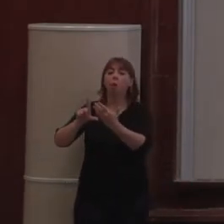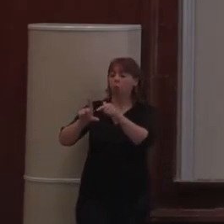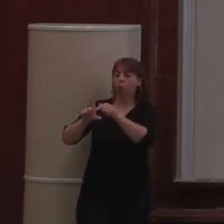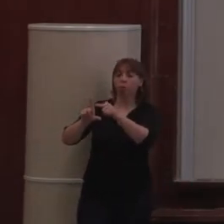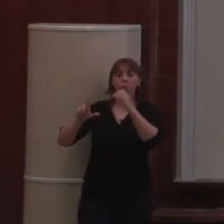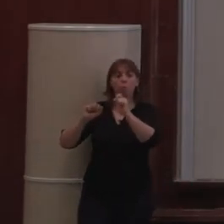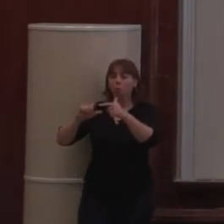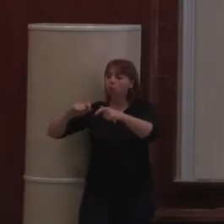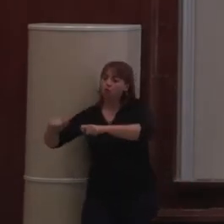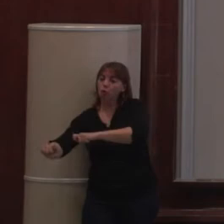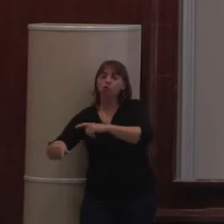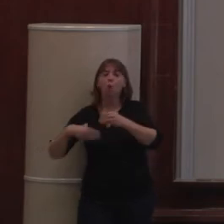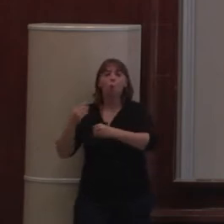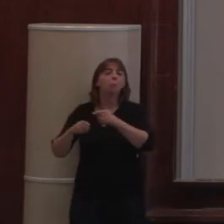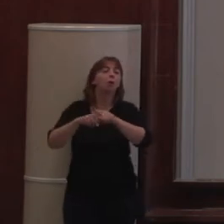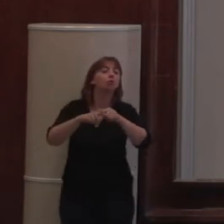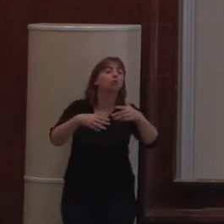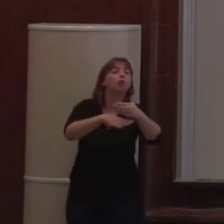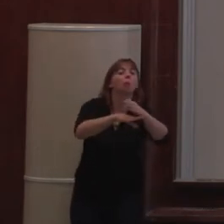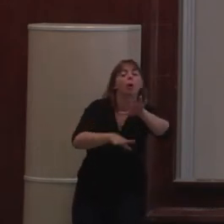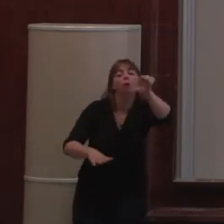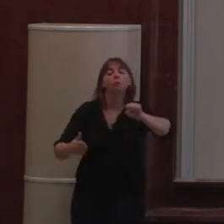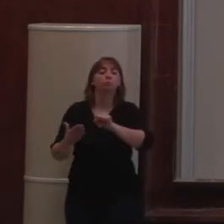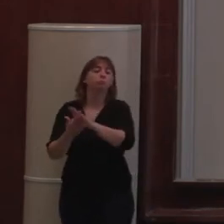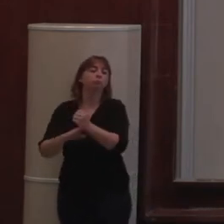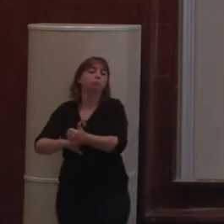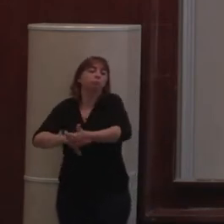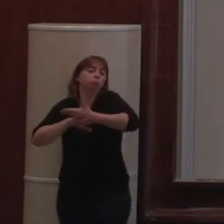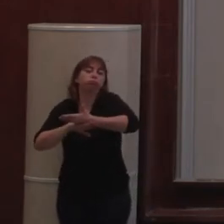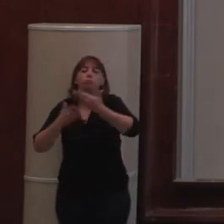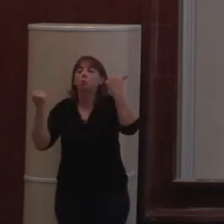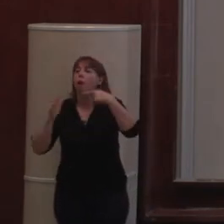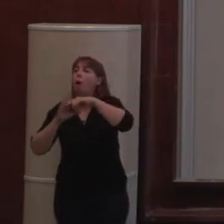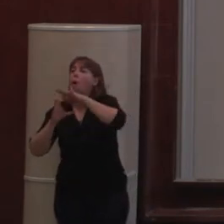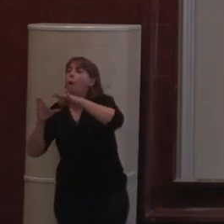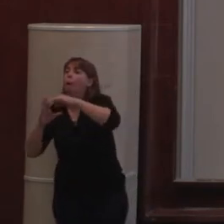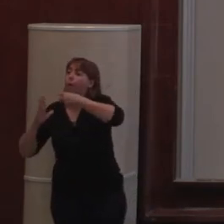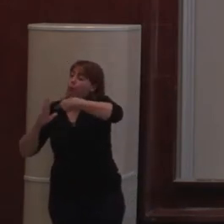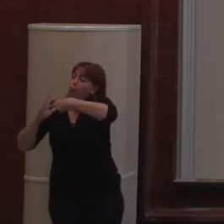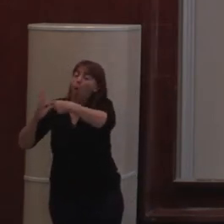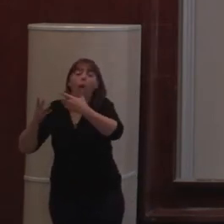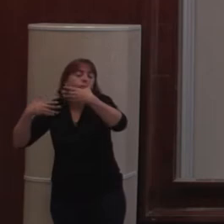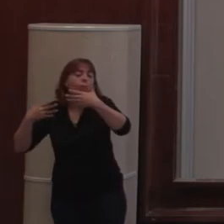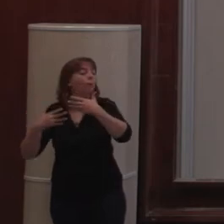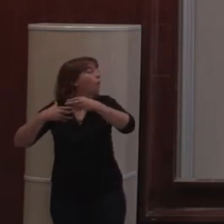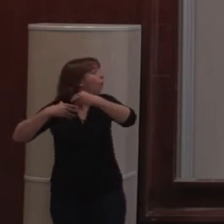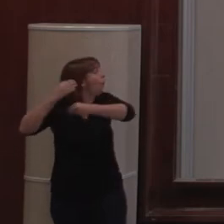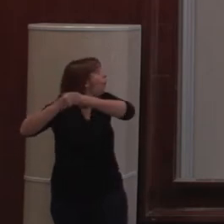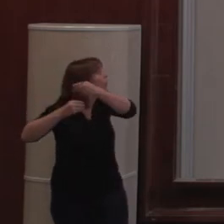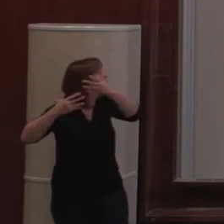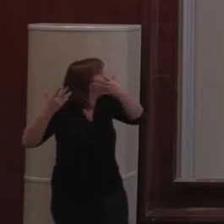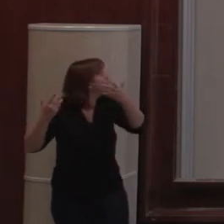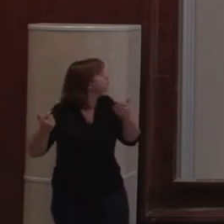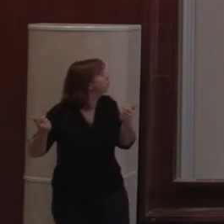'utilisateur un certain nombre de layouts tout fait. Et il choisit. Tiens, je veux afficher ma recette comme ça. Ou là, c'est la recette du mois. Une recette, une présentation différente. Ou alors, il va pouvoir